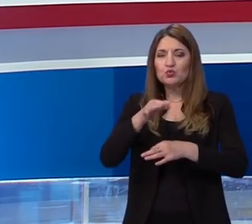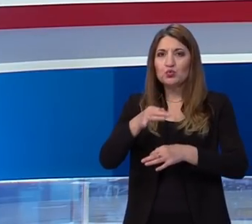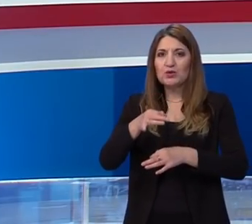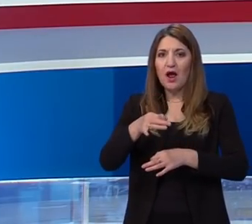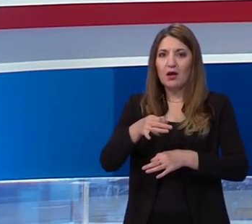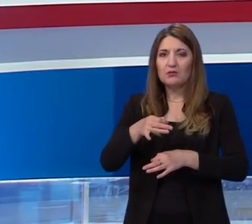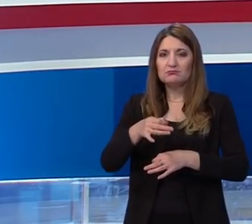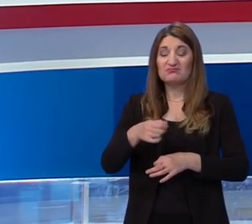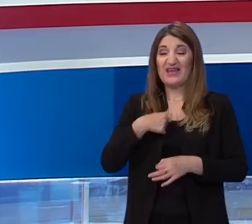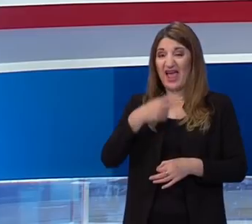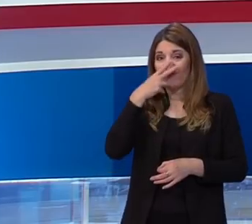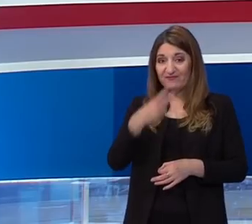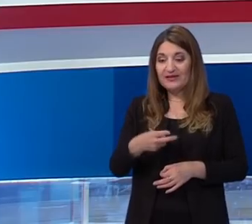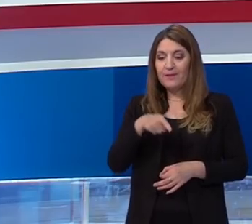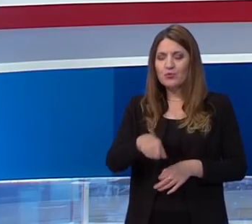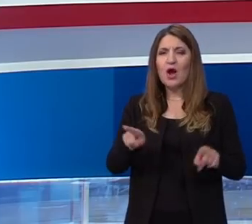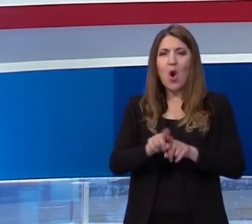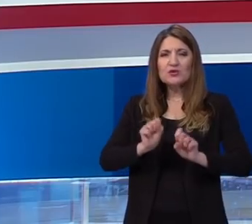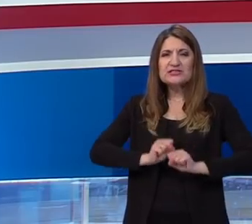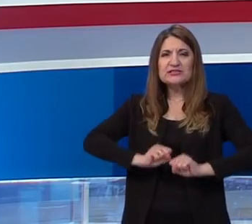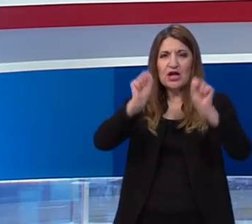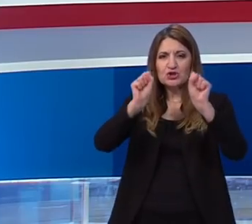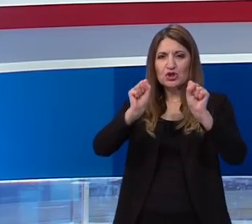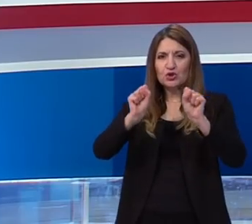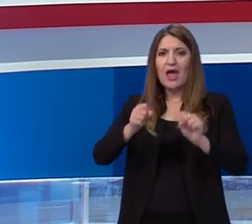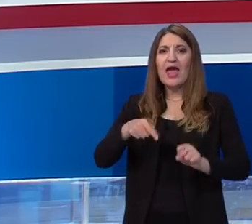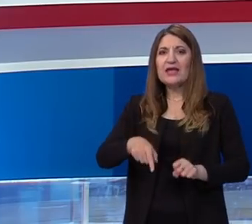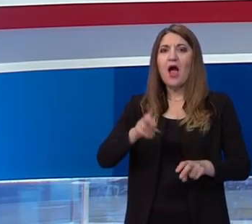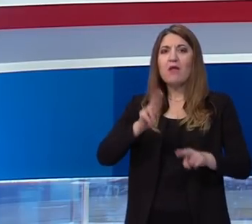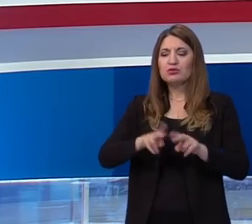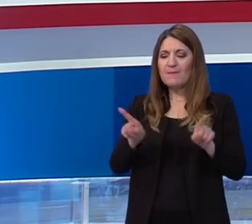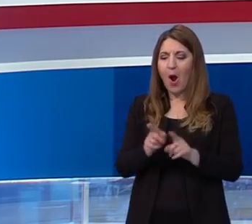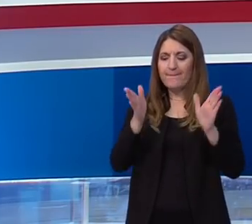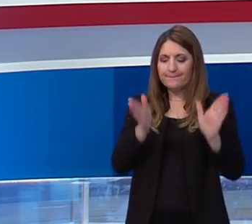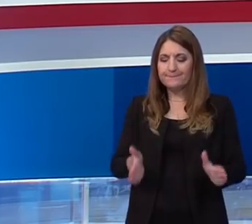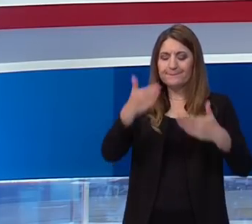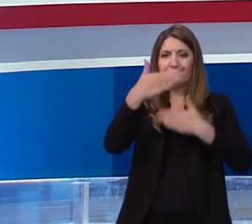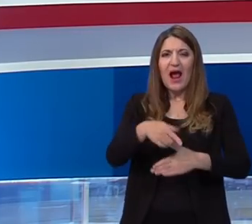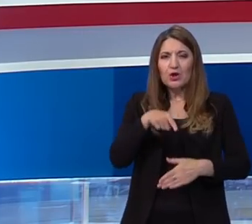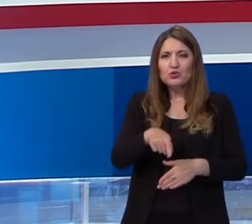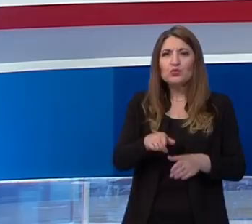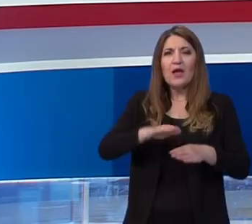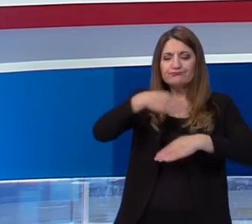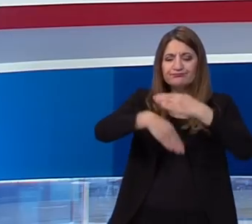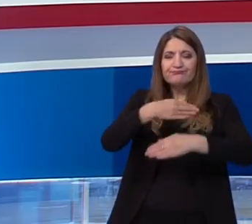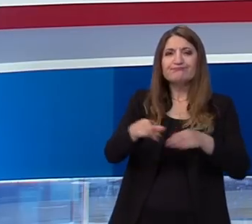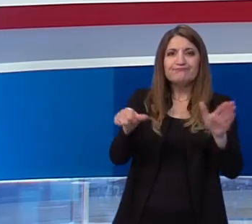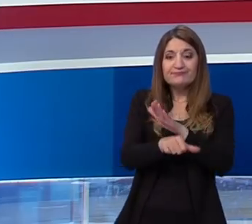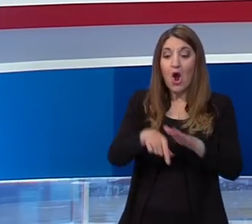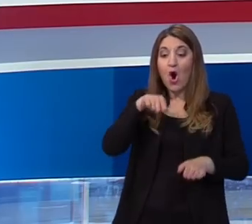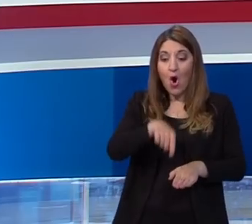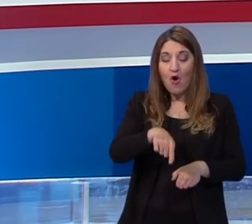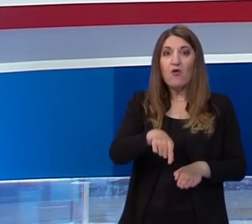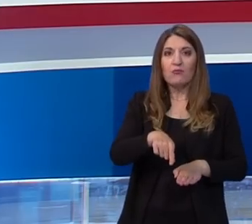kad sam ja vidio da je to zaštićeno, da mene čeka vakumirani paket na stolu i da ću ja sav taj